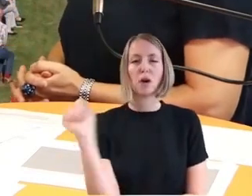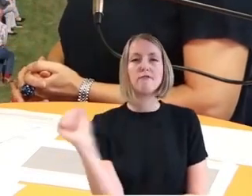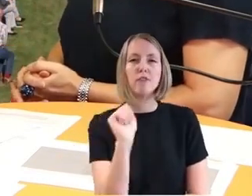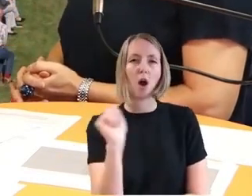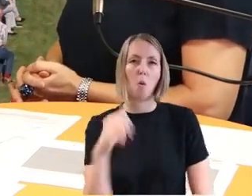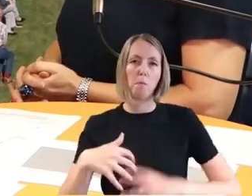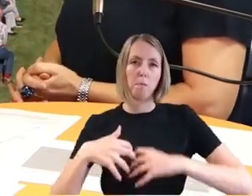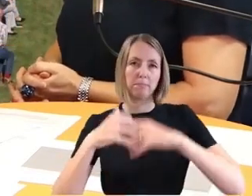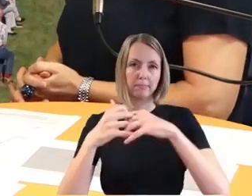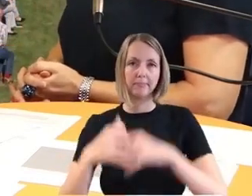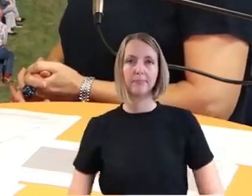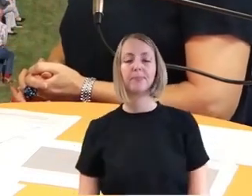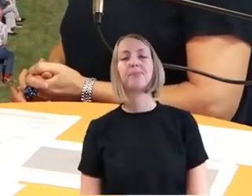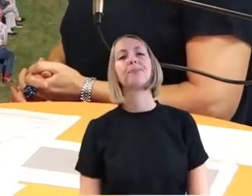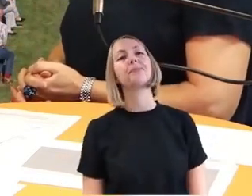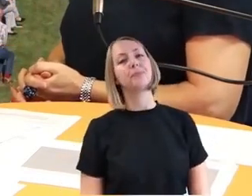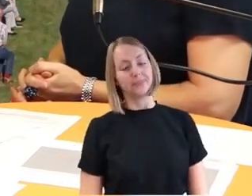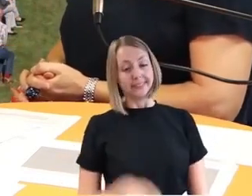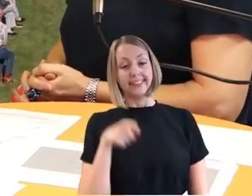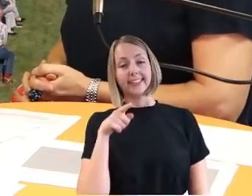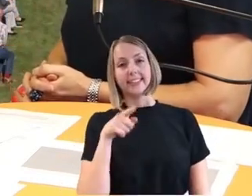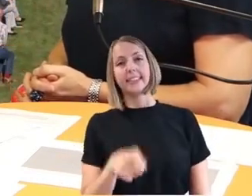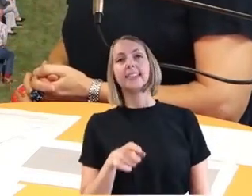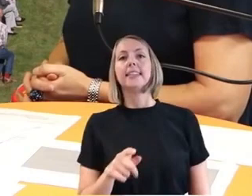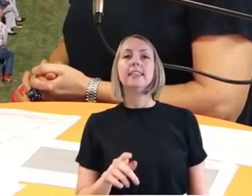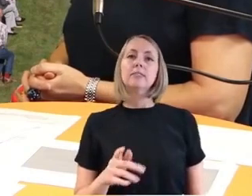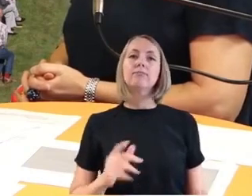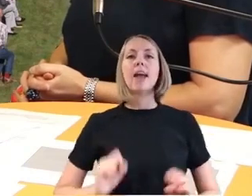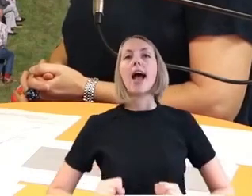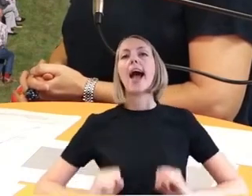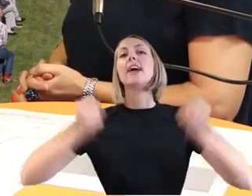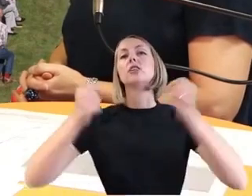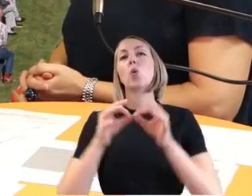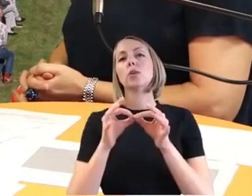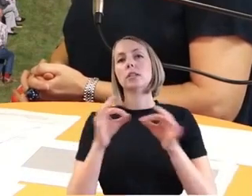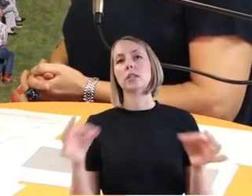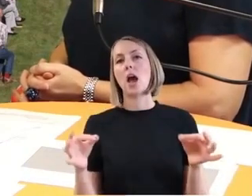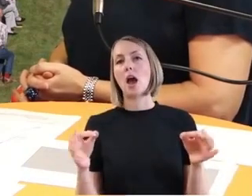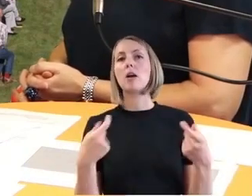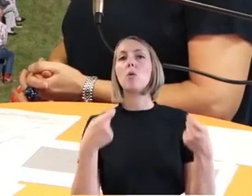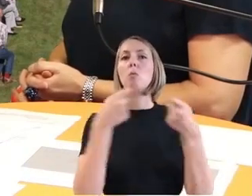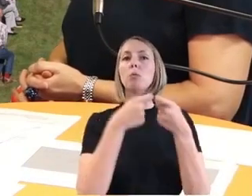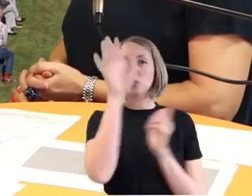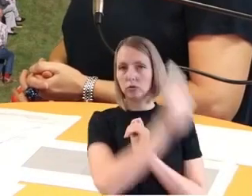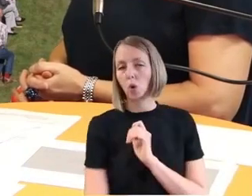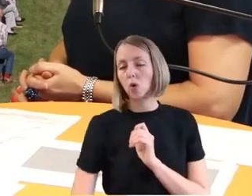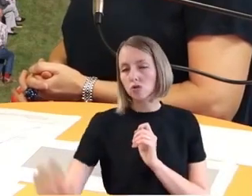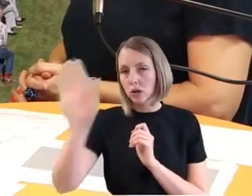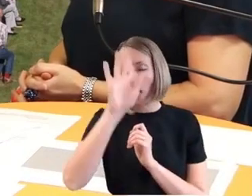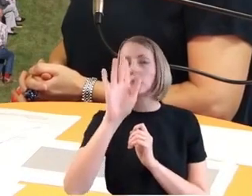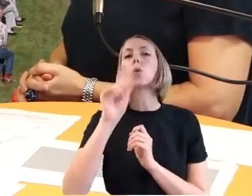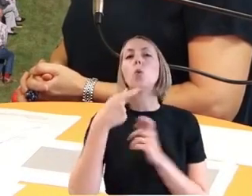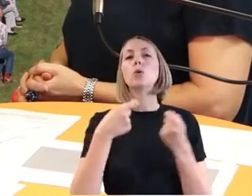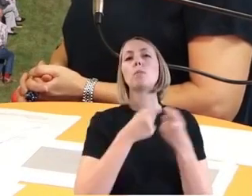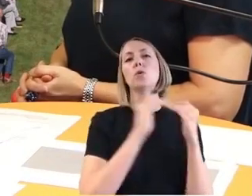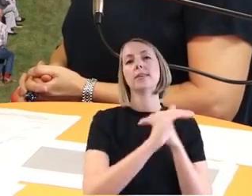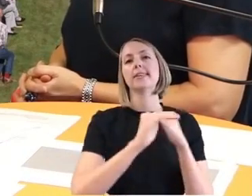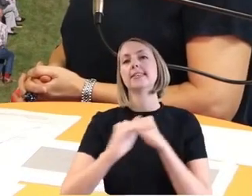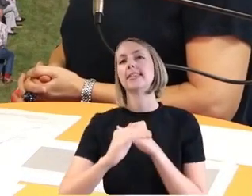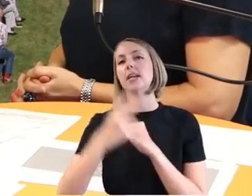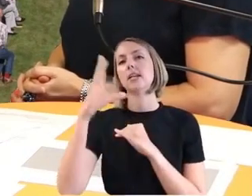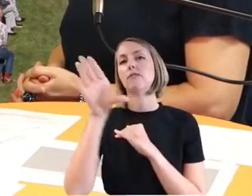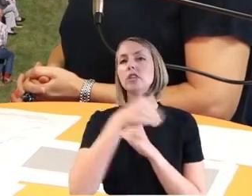also der bundesweite Warntag ist in erster Linie ein, ja man kann sagen ein Aktionstag von Bund und den Bundesländern. Wir möchten hier,